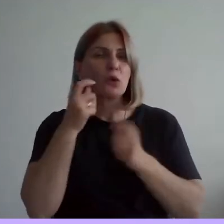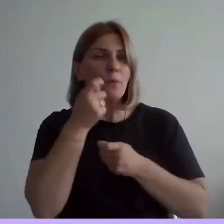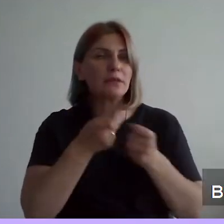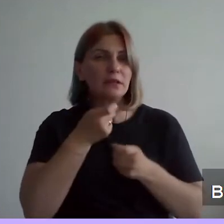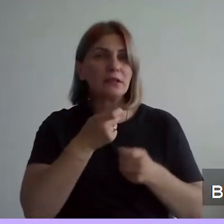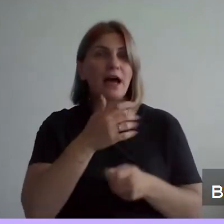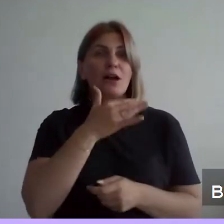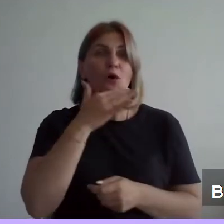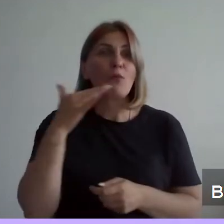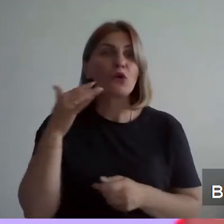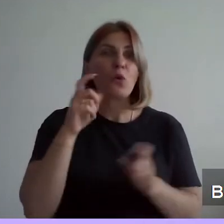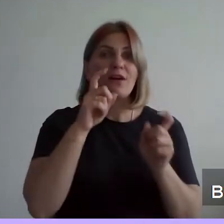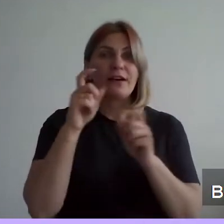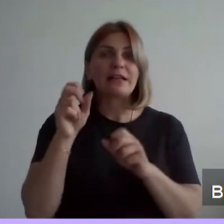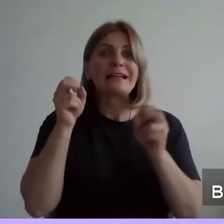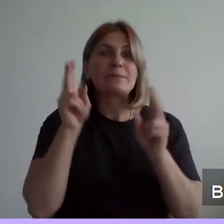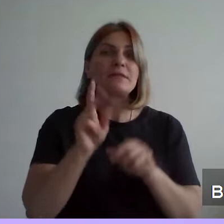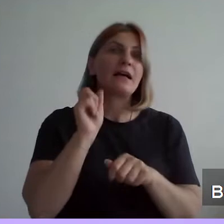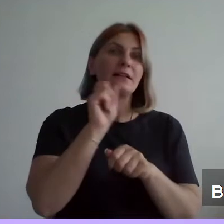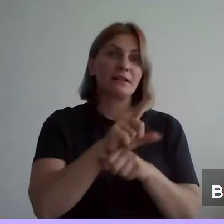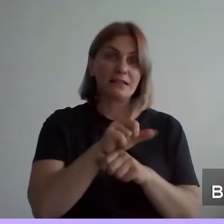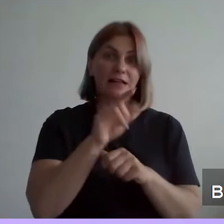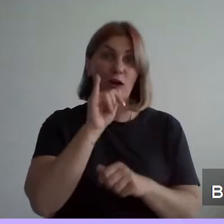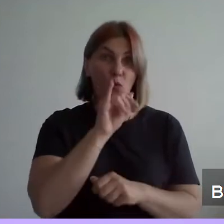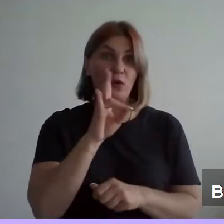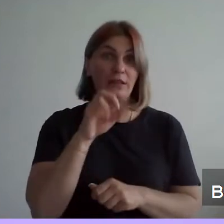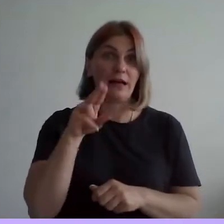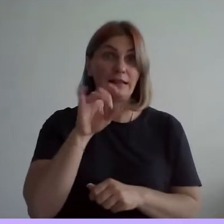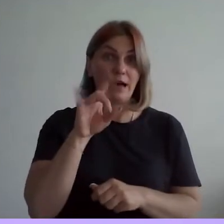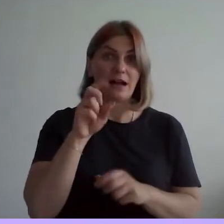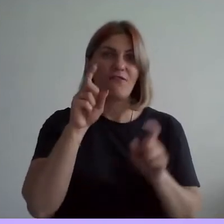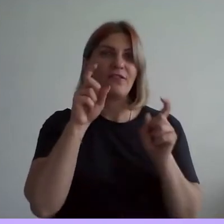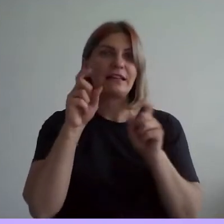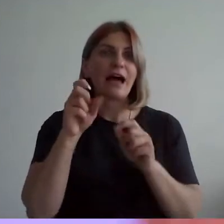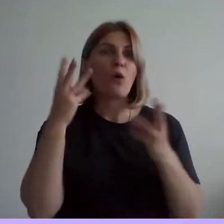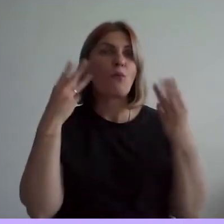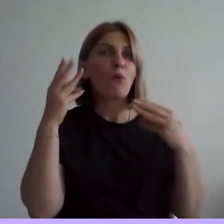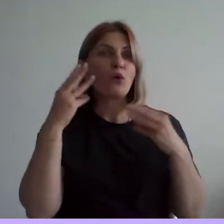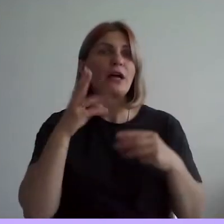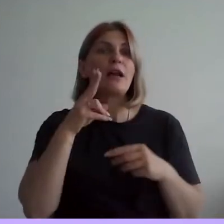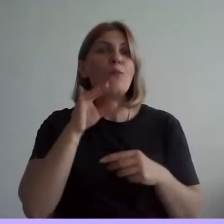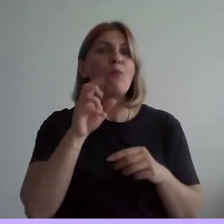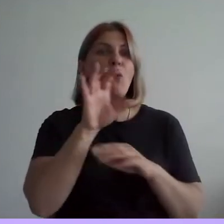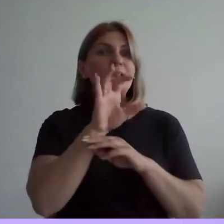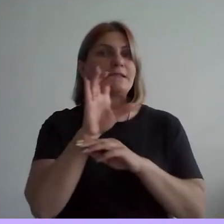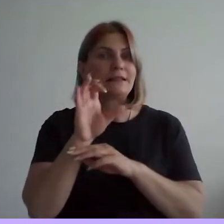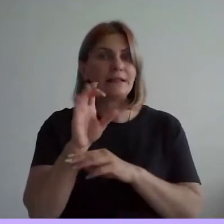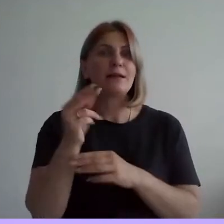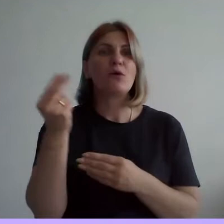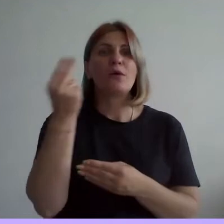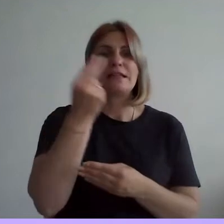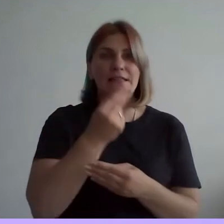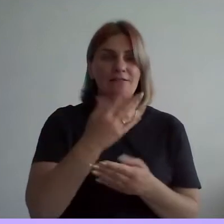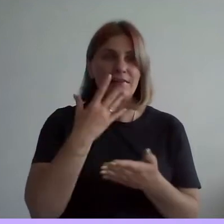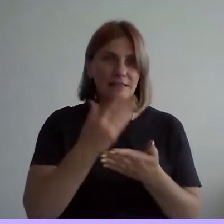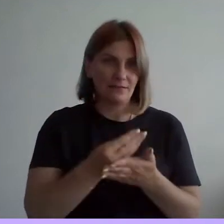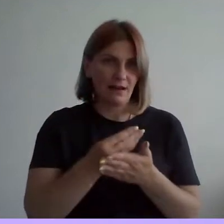рубежа веков даже специально заказывали в фотоателье Нодара фотографию модели, а затем по снимку уже писали свои картины. И,